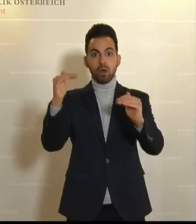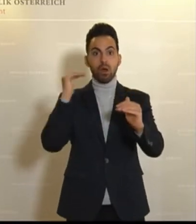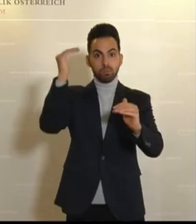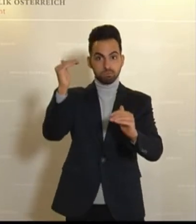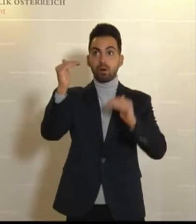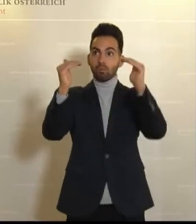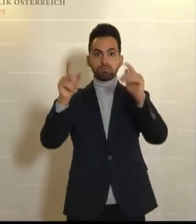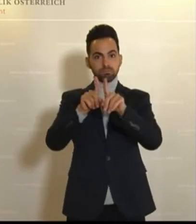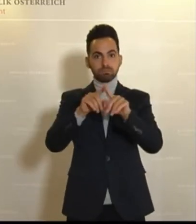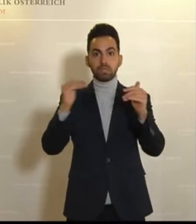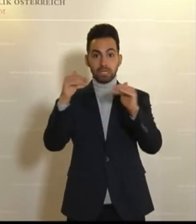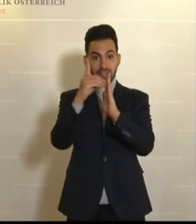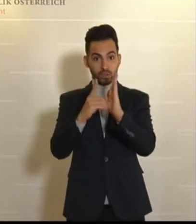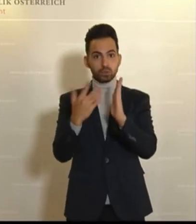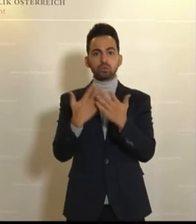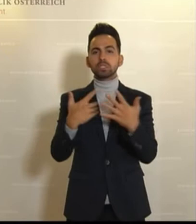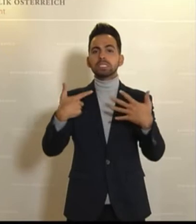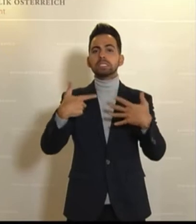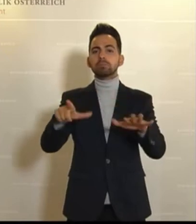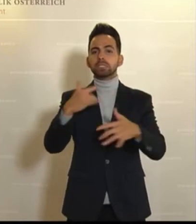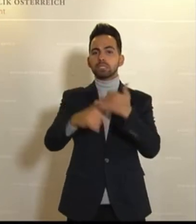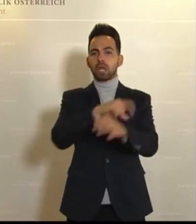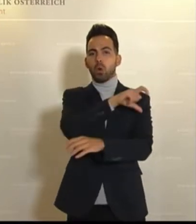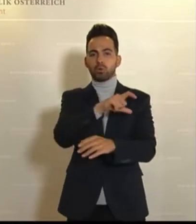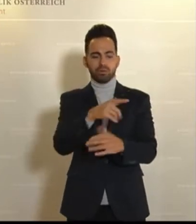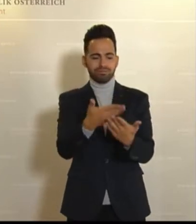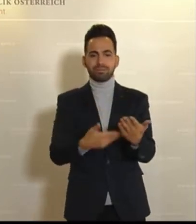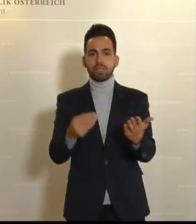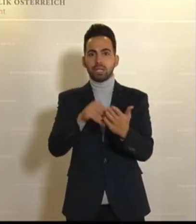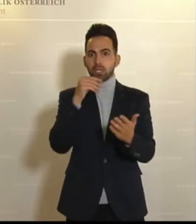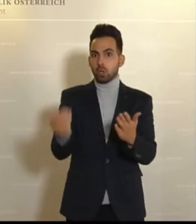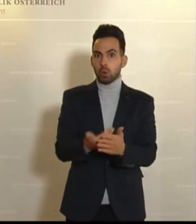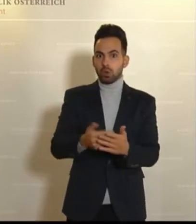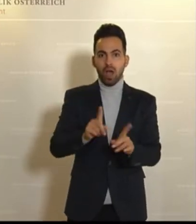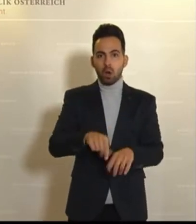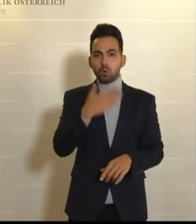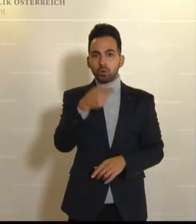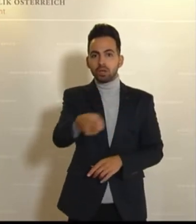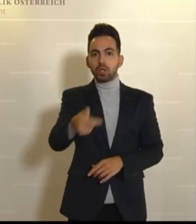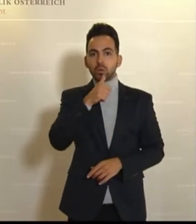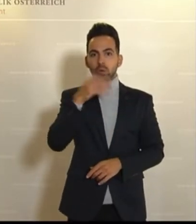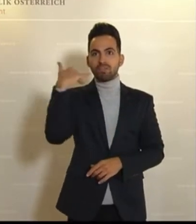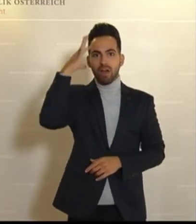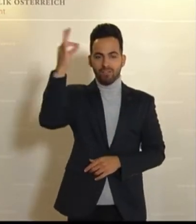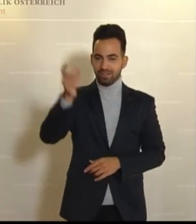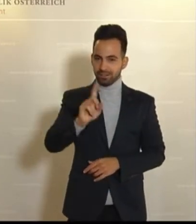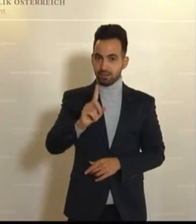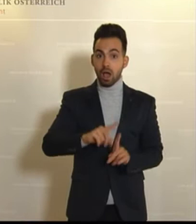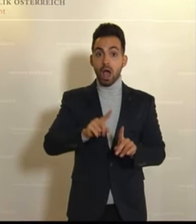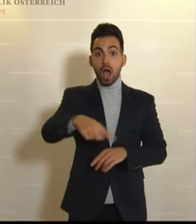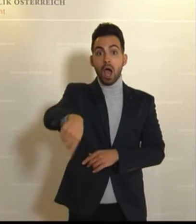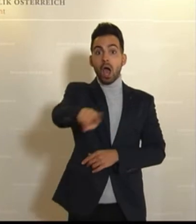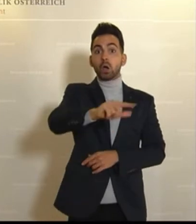Und diese ganze Definition gibt es schon seit dem 17. Jahrhundert, ist also auch nicht ganz, ganz neu und haben ganz sicherlich nicht die Grünen erfunden. Das, was aber die